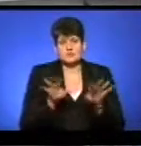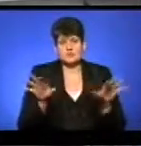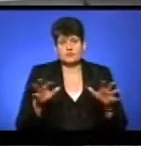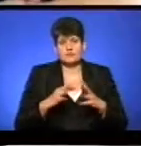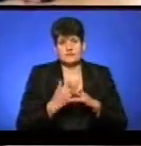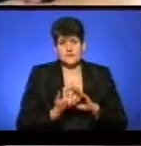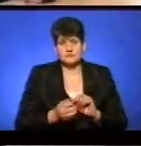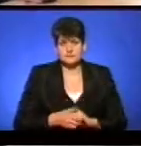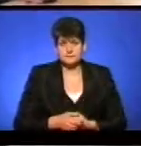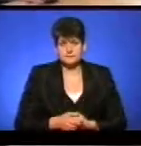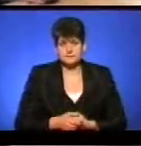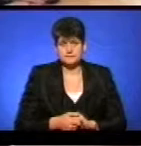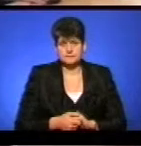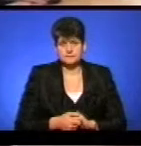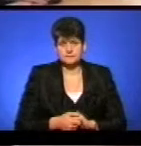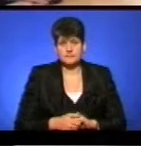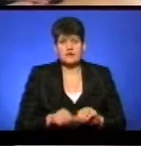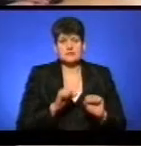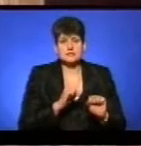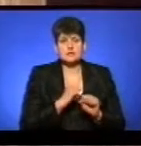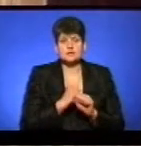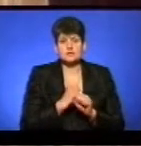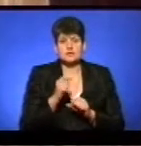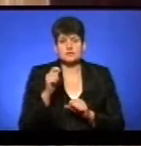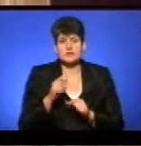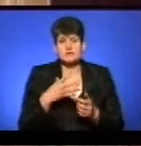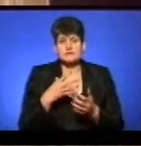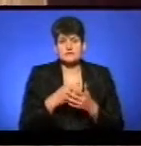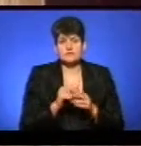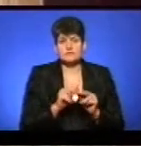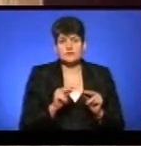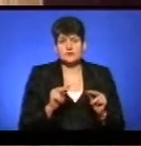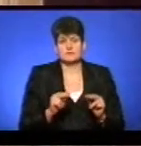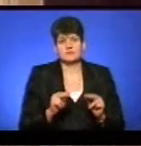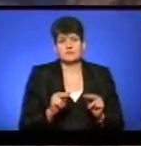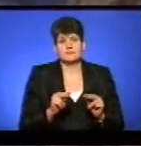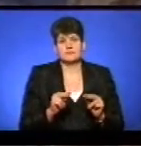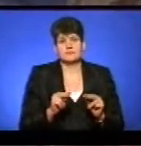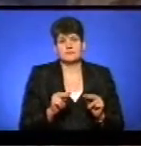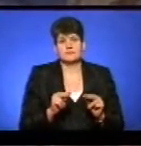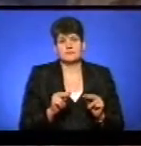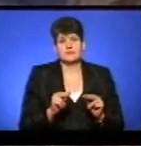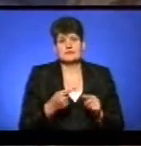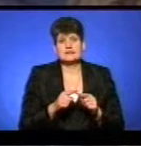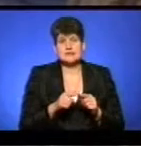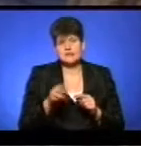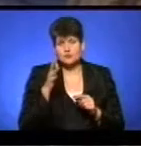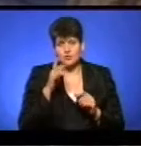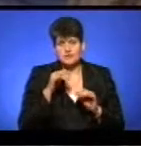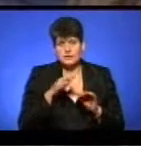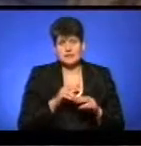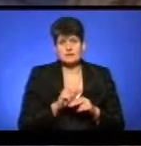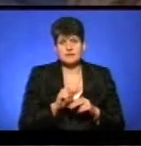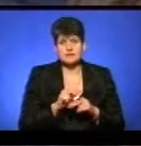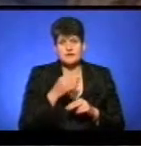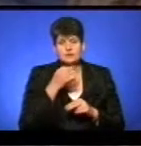селі. На захист роботи Вадим приїхав зі своїм педагогом-куратором. Така наукова діяльність дітей привчає до